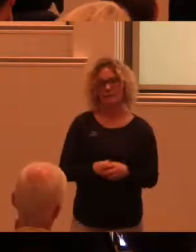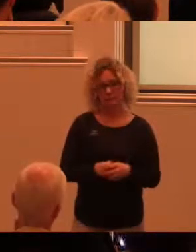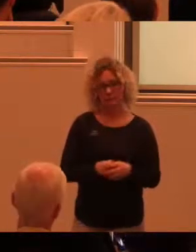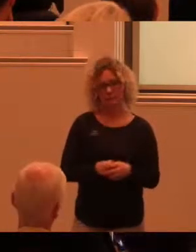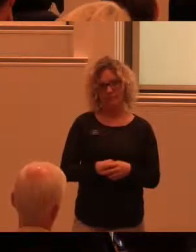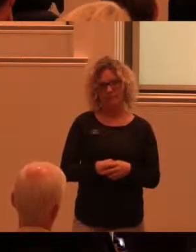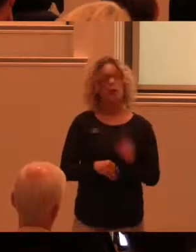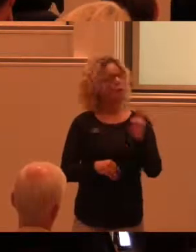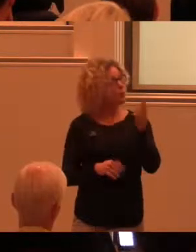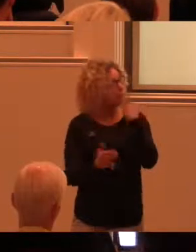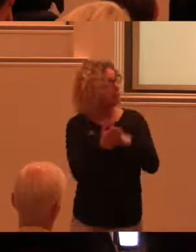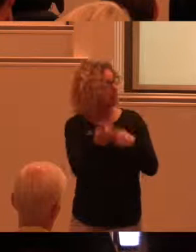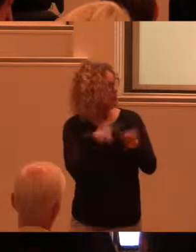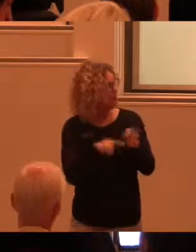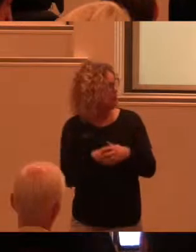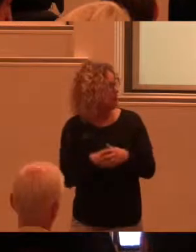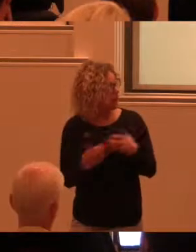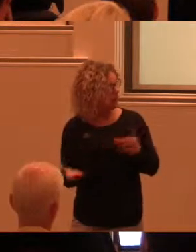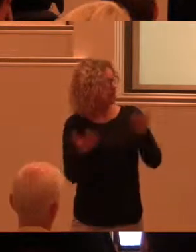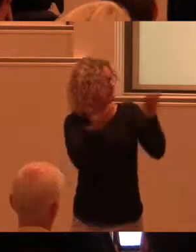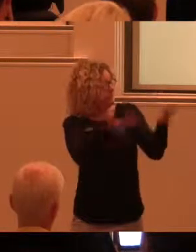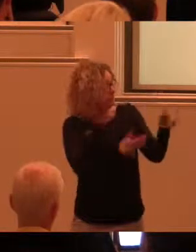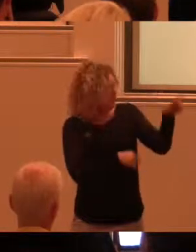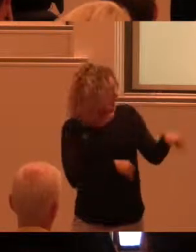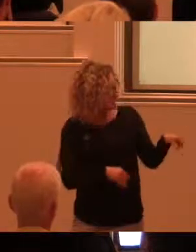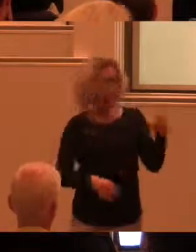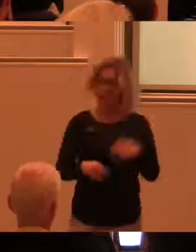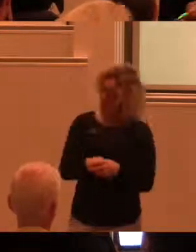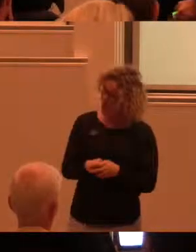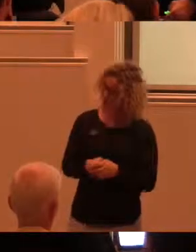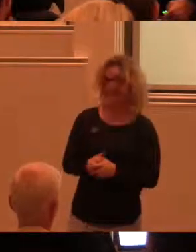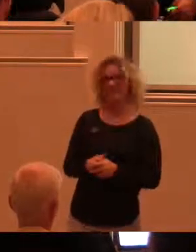Nu kan du byta bilden. Och jag lämnar över ordet till dig. Ja.